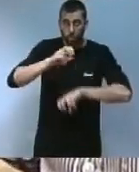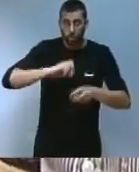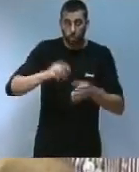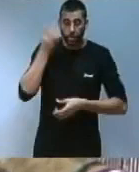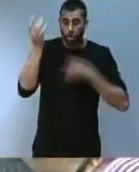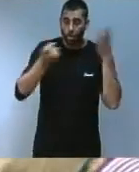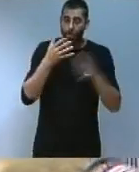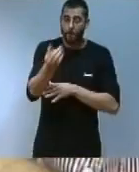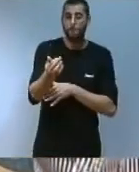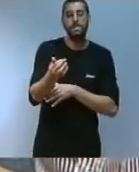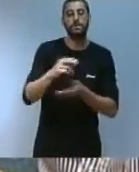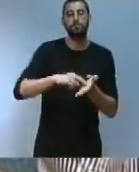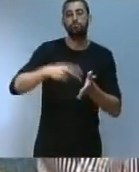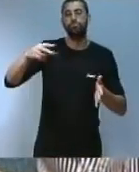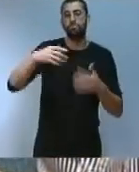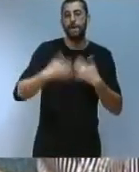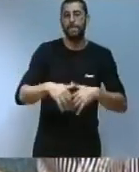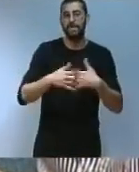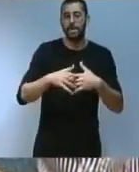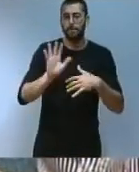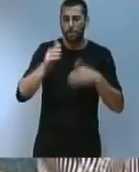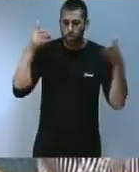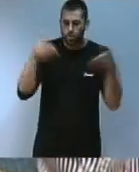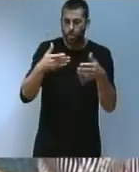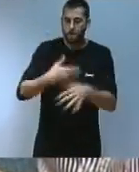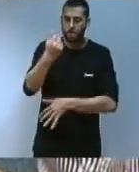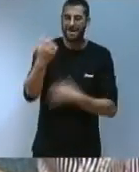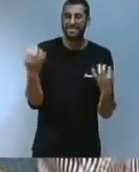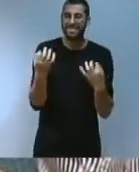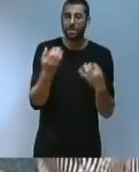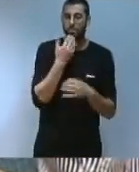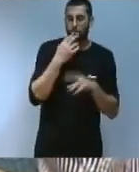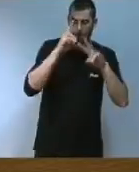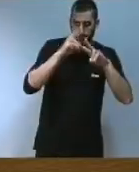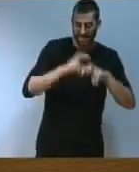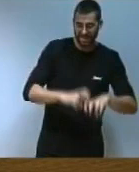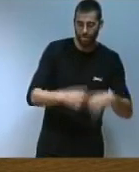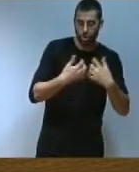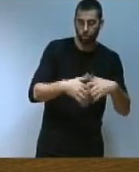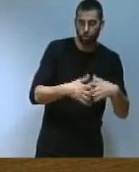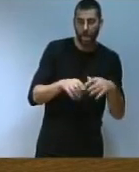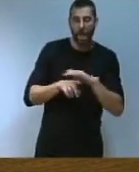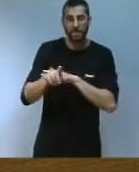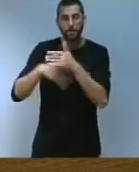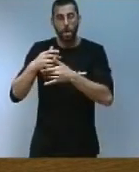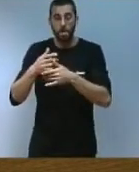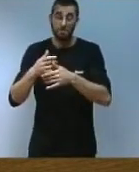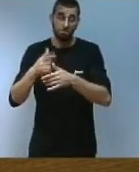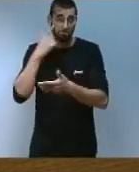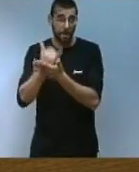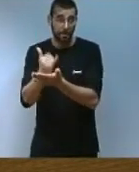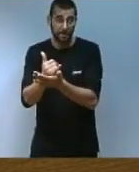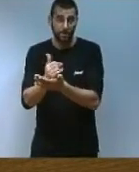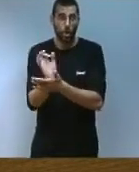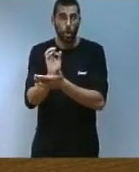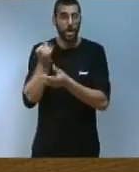empresarial, però focalitzat encara més en aspectes com la investigació industrial, el desenvolupament experimental i la innovació permanent,